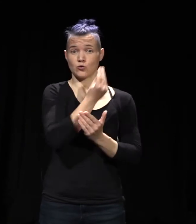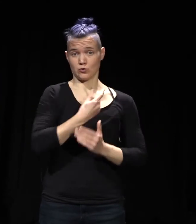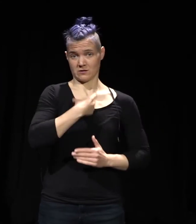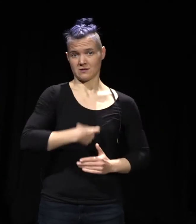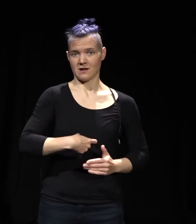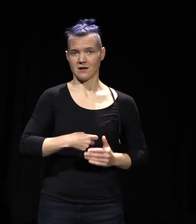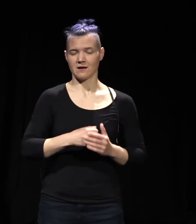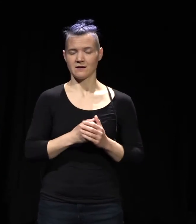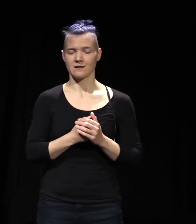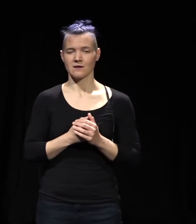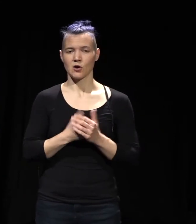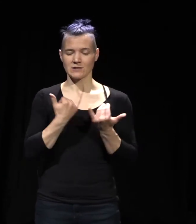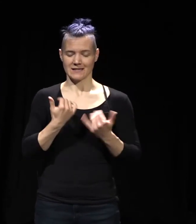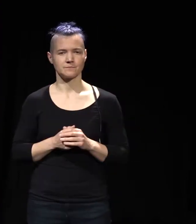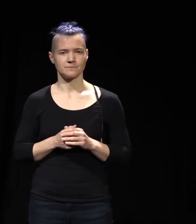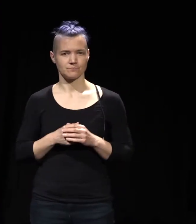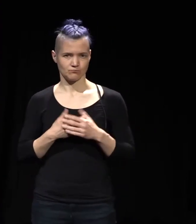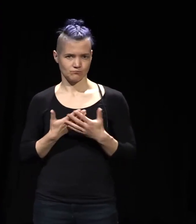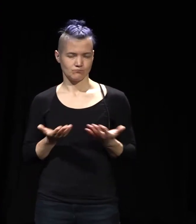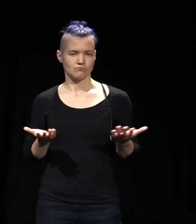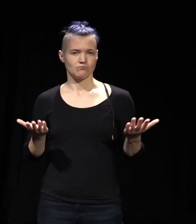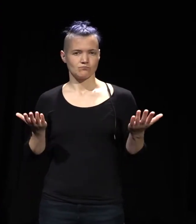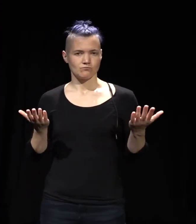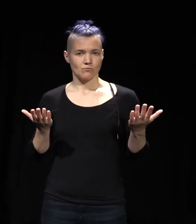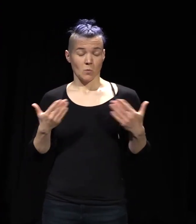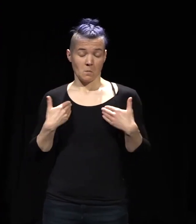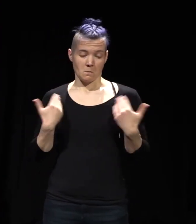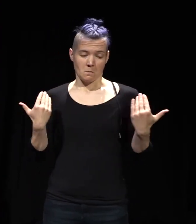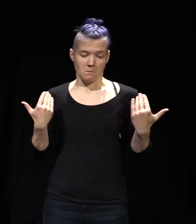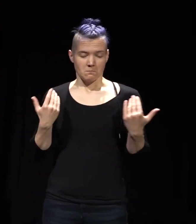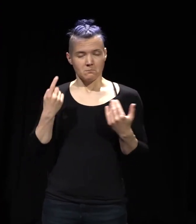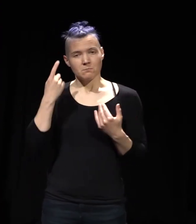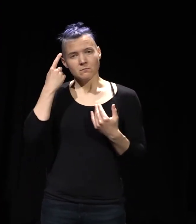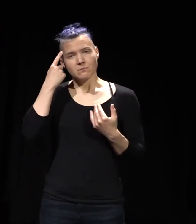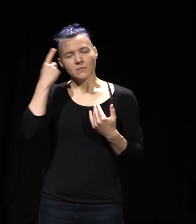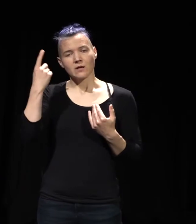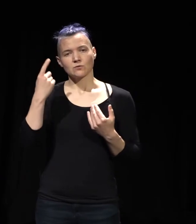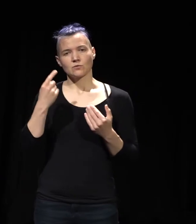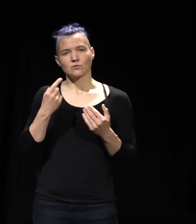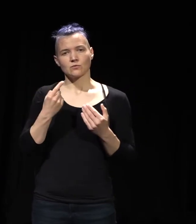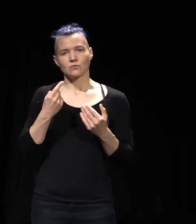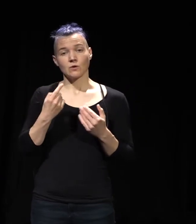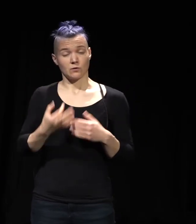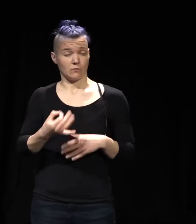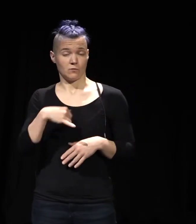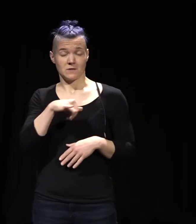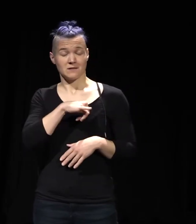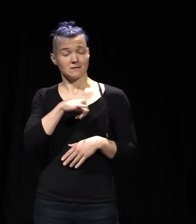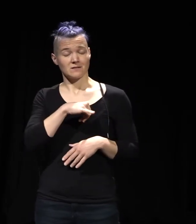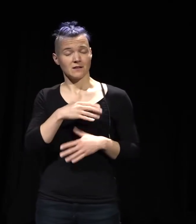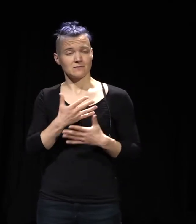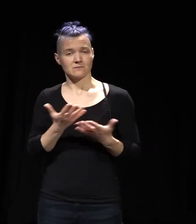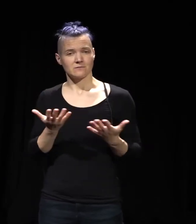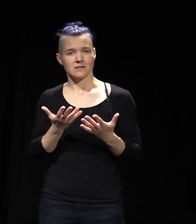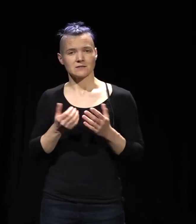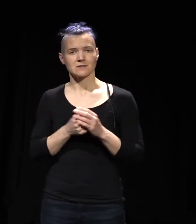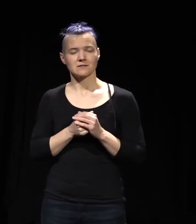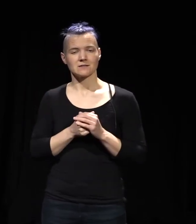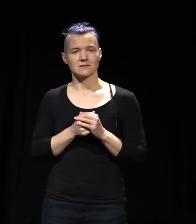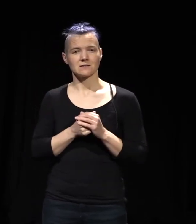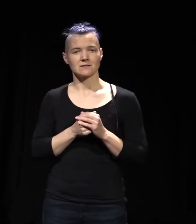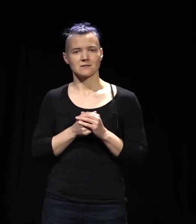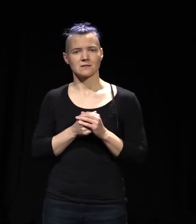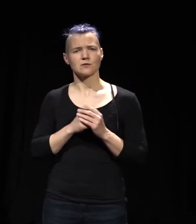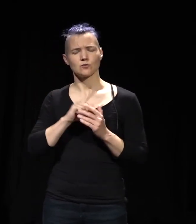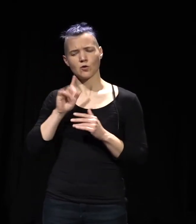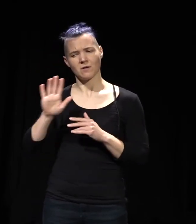als Intendant plan eine weniger. Ich finde halt interessant eigentlich, jetzt nochmal eher zu der